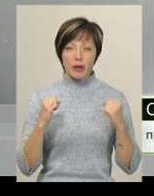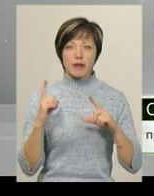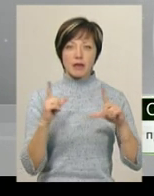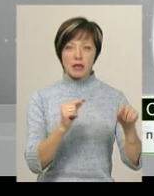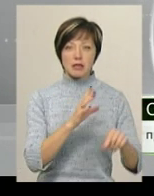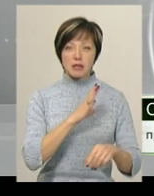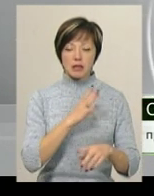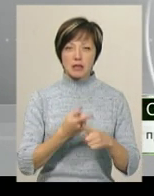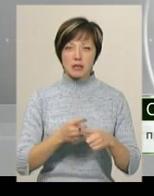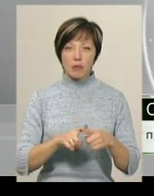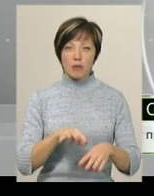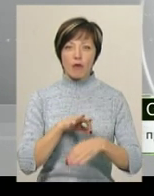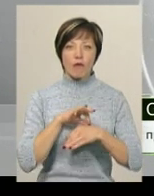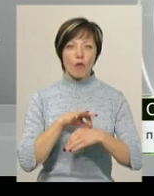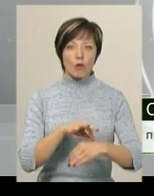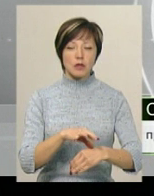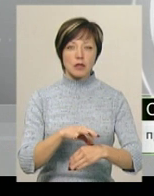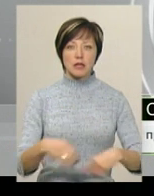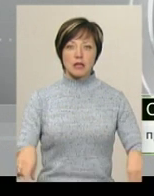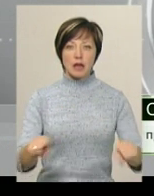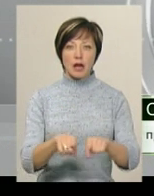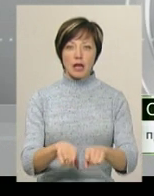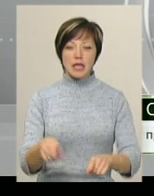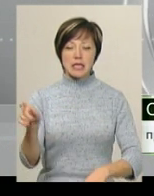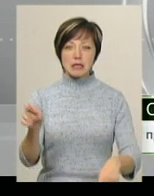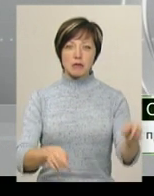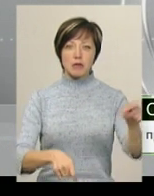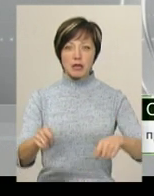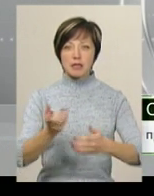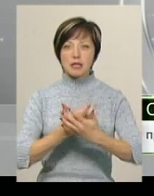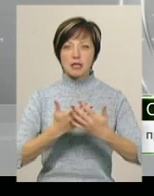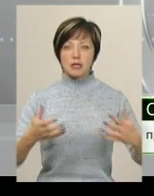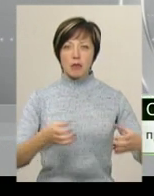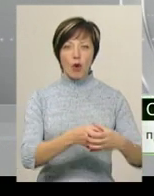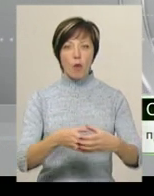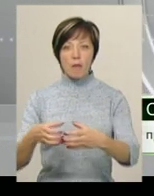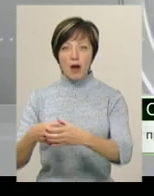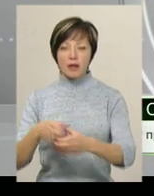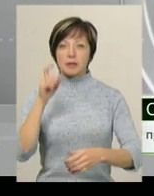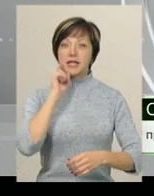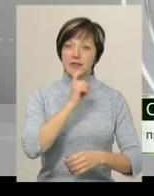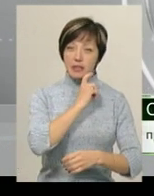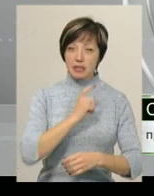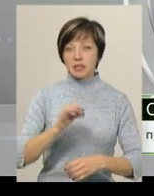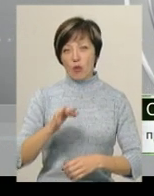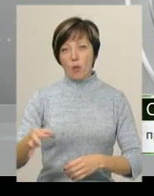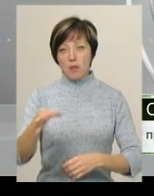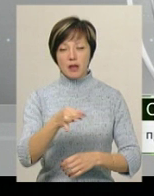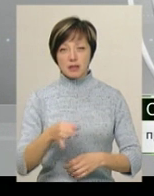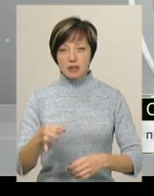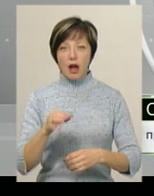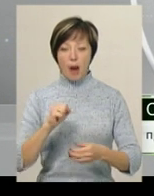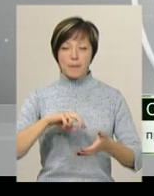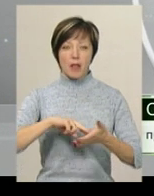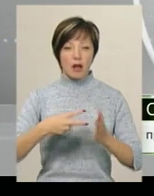їздили. Це ми проводили такий збір з різними командами з Вінниці і Вінницької області. А